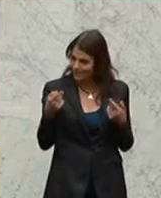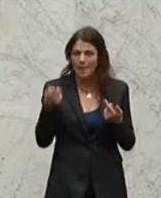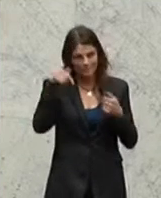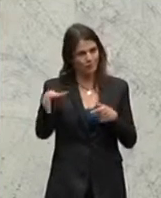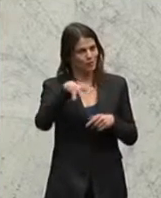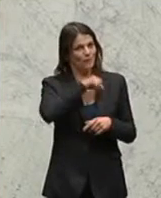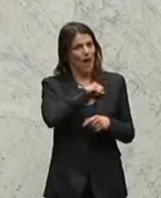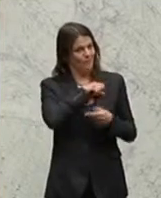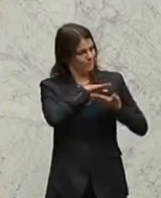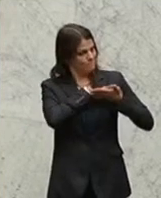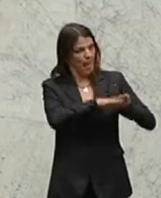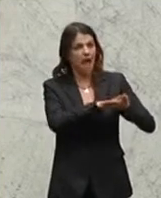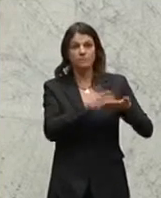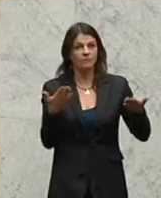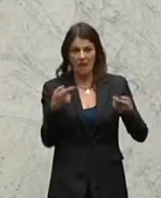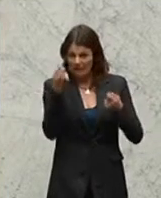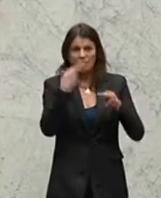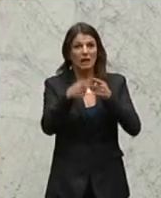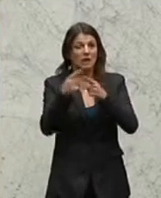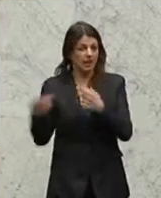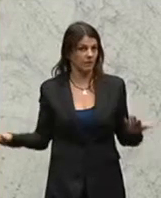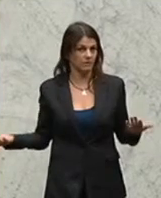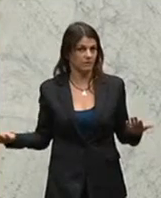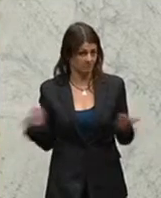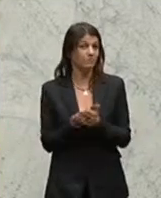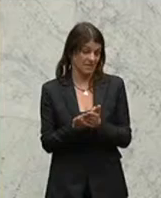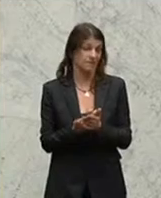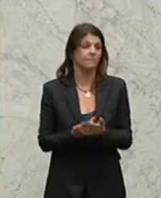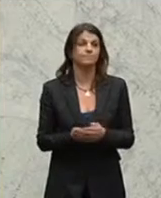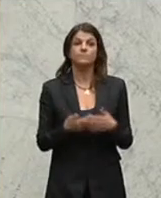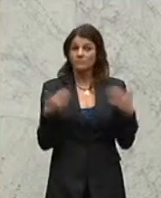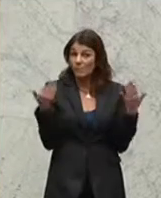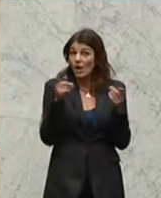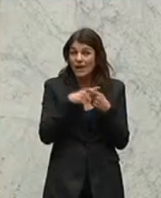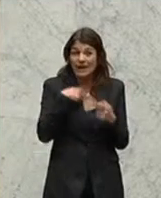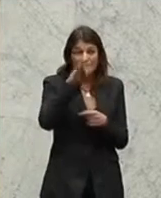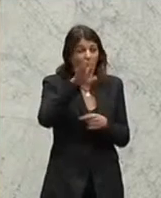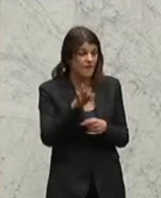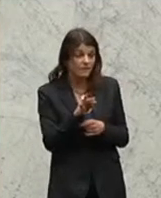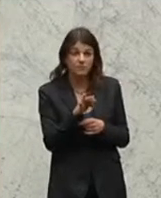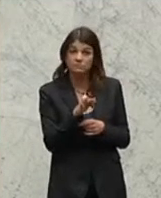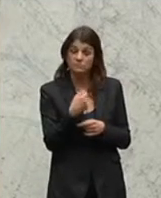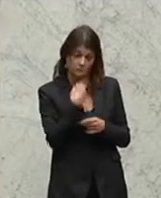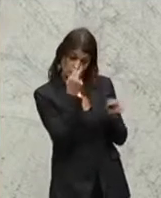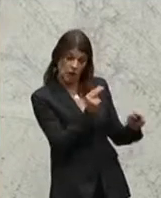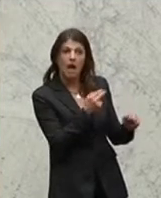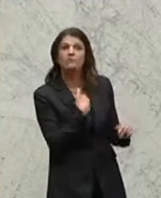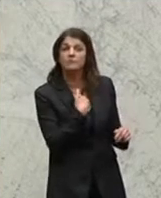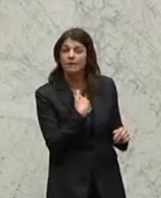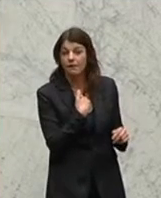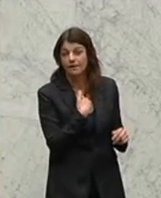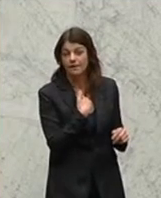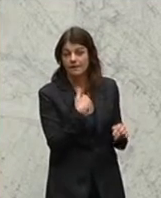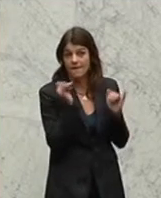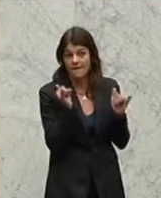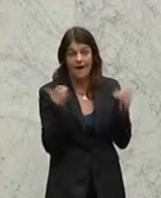aufrechtzuerhalten, was hinten und vorne fehlt. Und wenn wir, wenn wir den FLAV reden, dann können wir auch reden, ja, es gibt